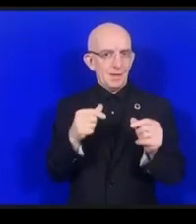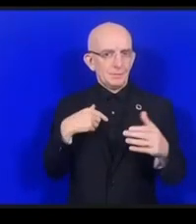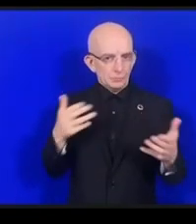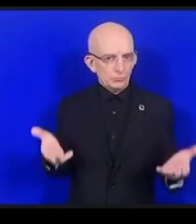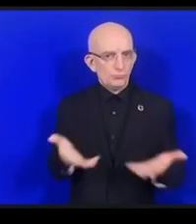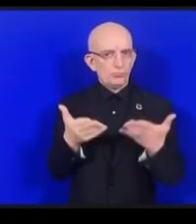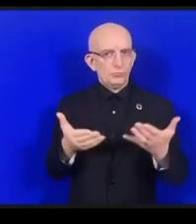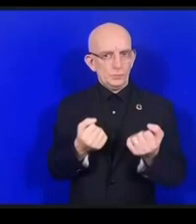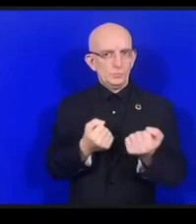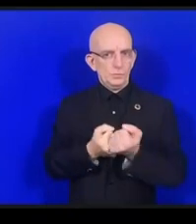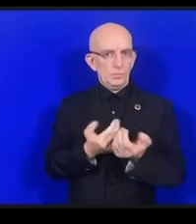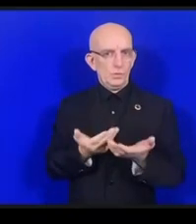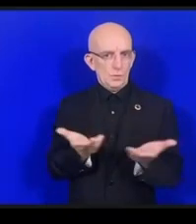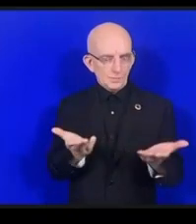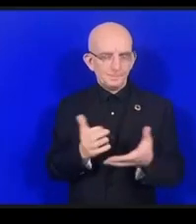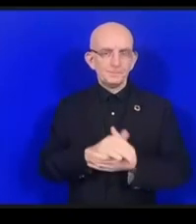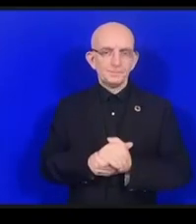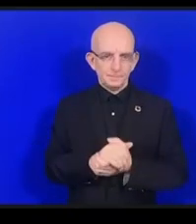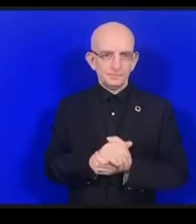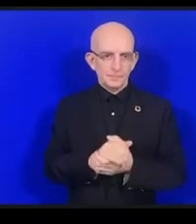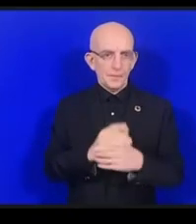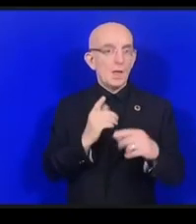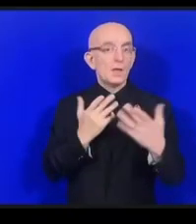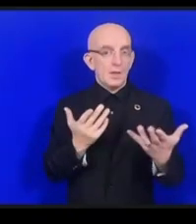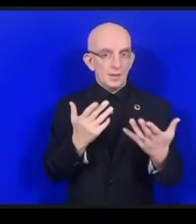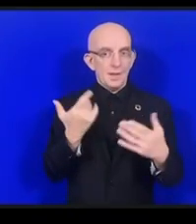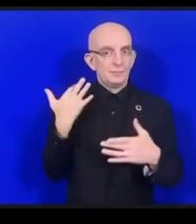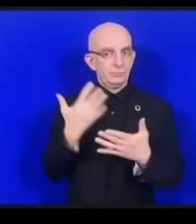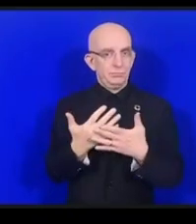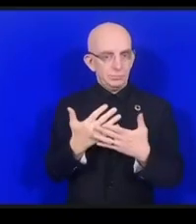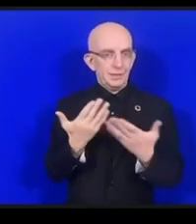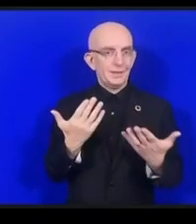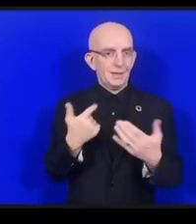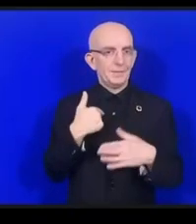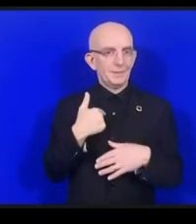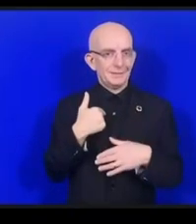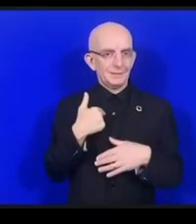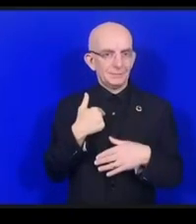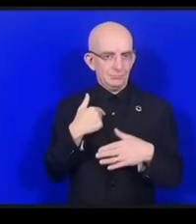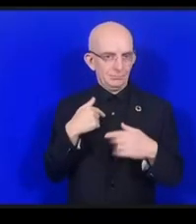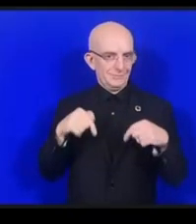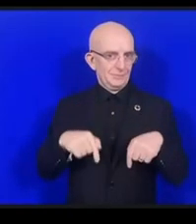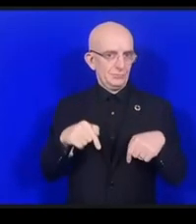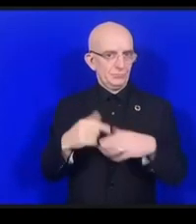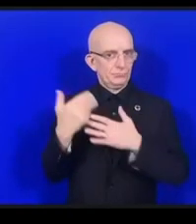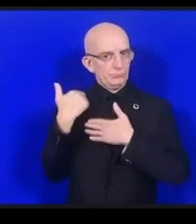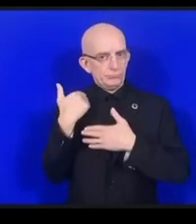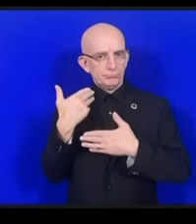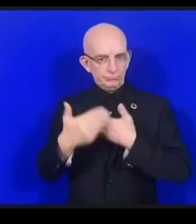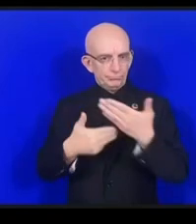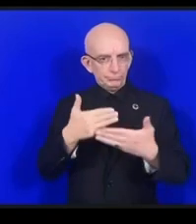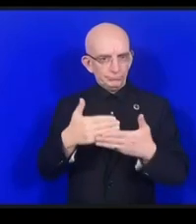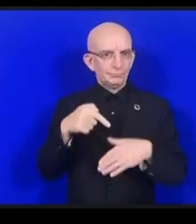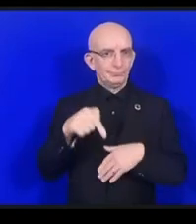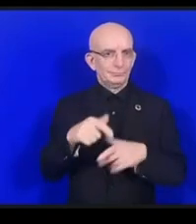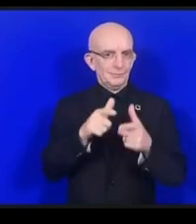にあった後私はアクセシビリティを日本リハビリテーション協会で勉強いたしました